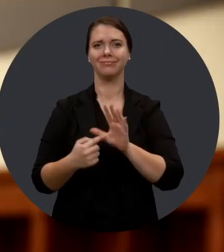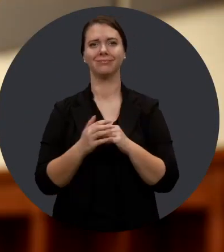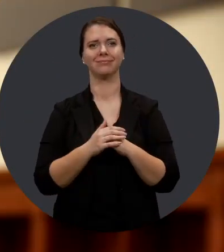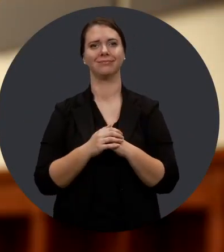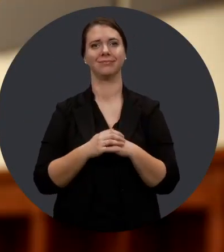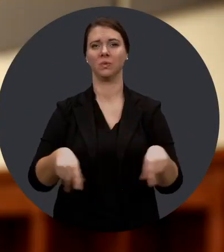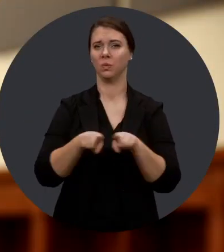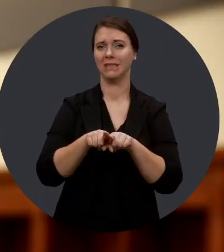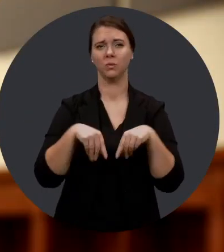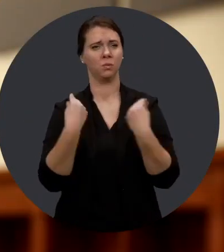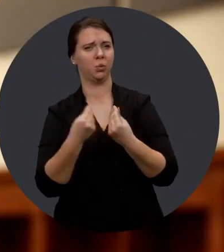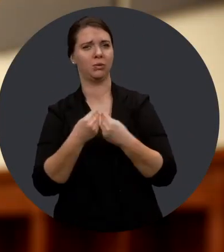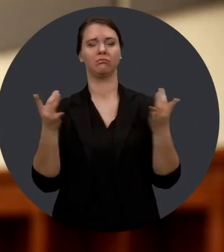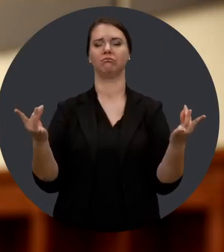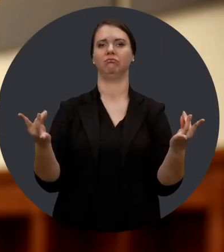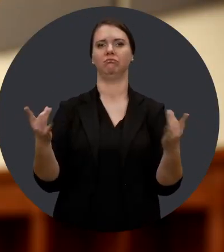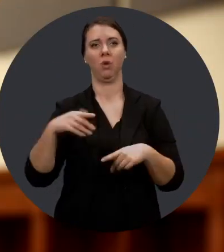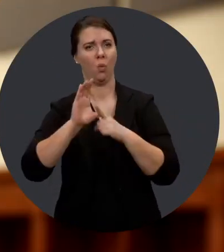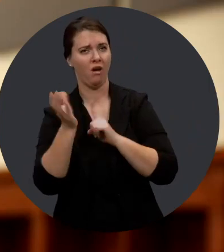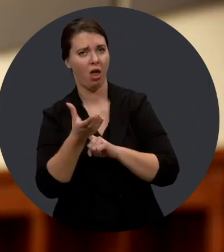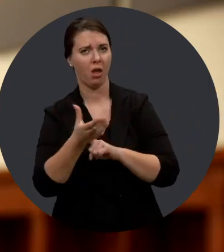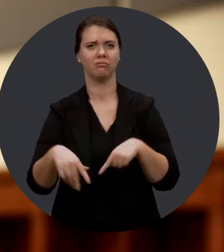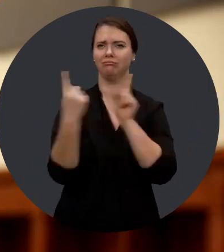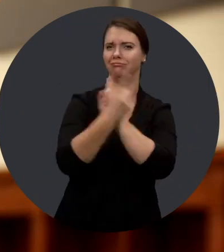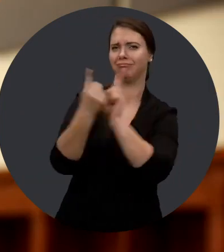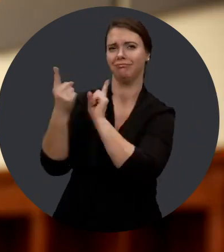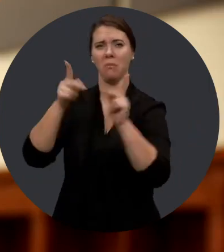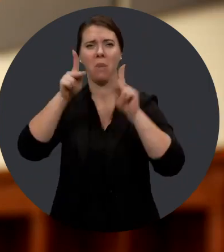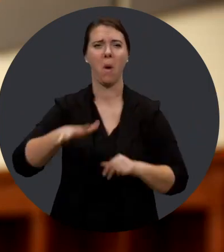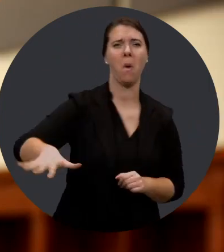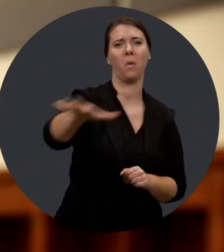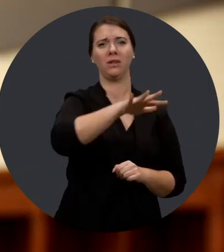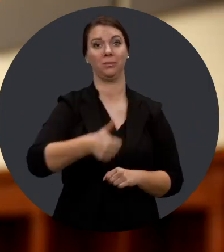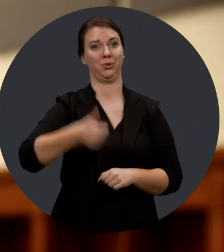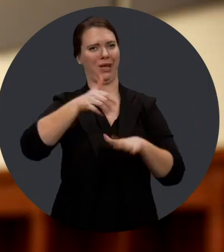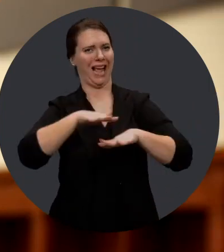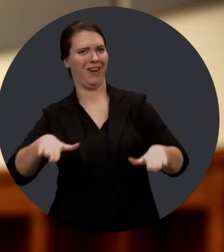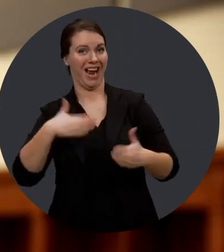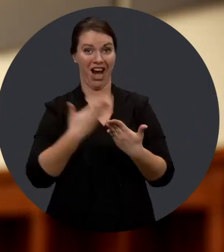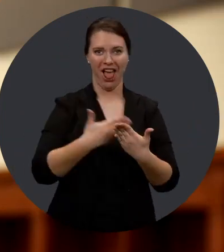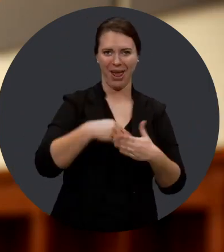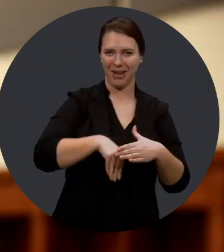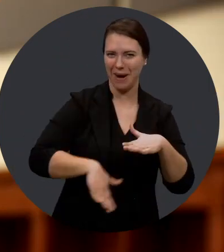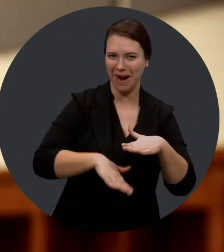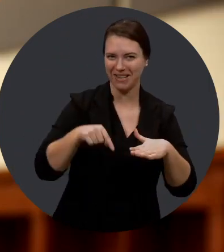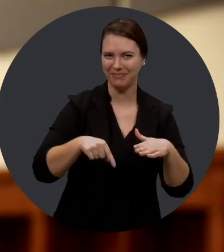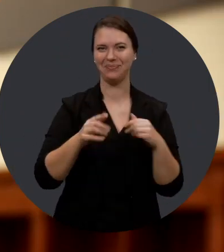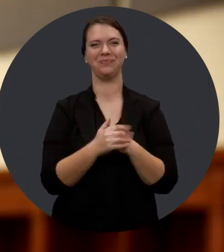production, de tournée. On fait aussi beaucoup de médiation culturelle, donc on va à la rencontre du public, essentiellement des enfants